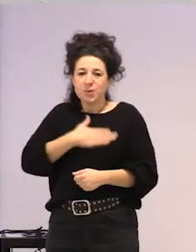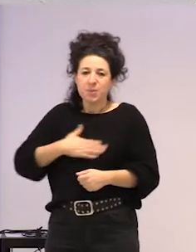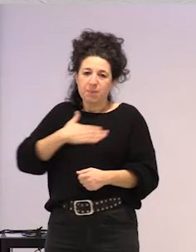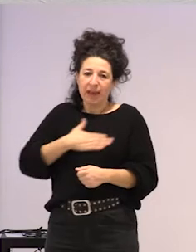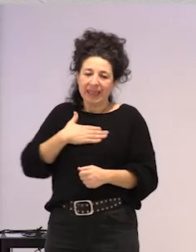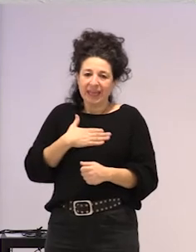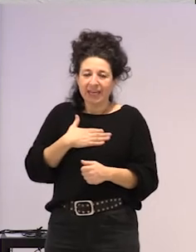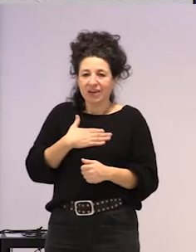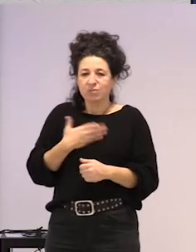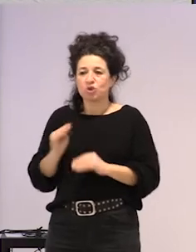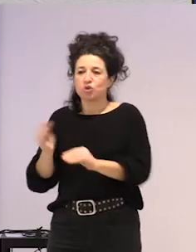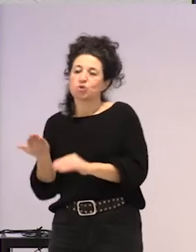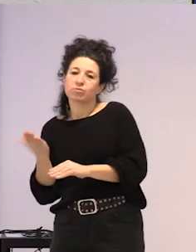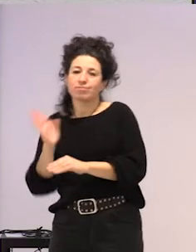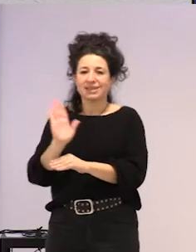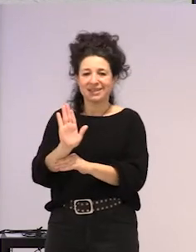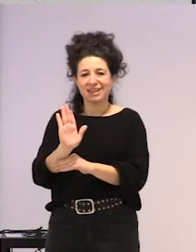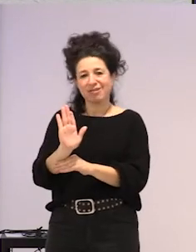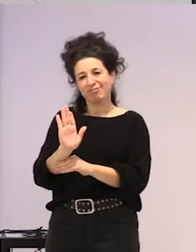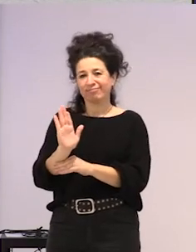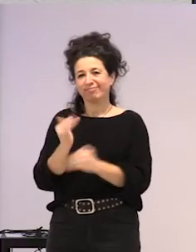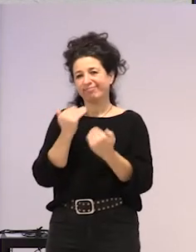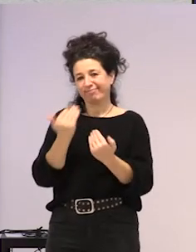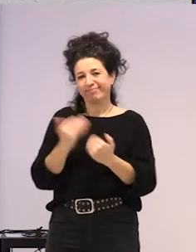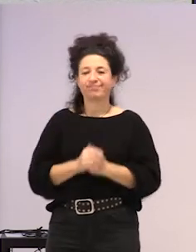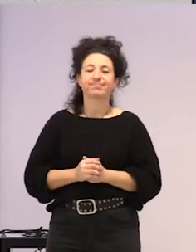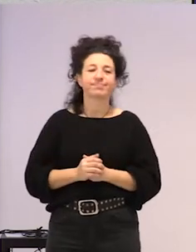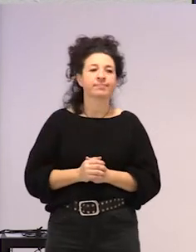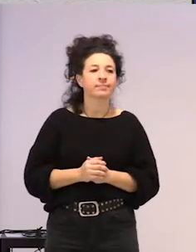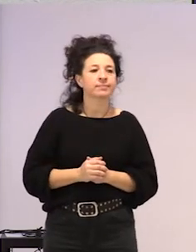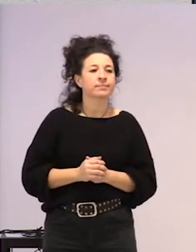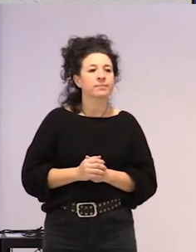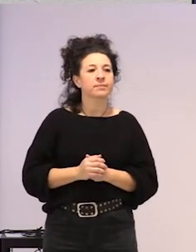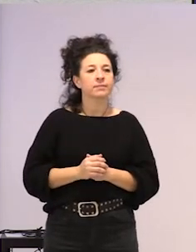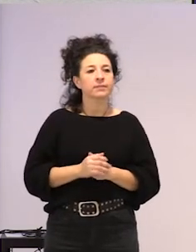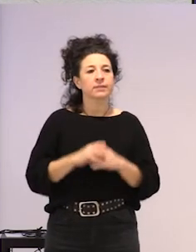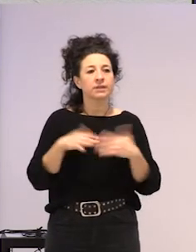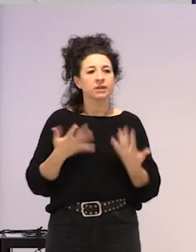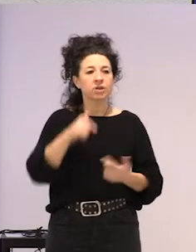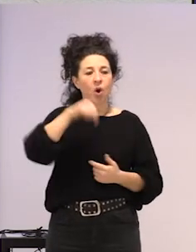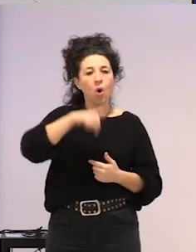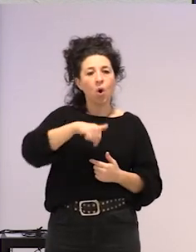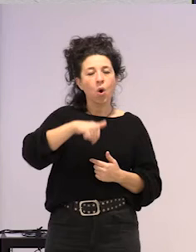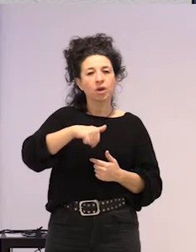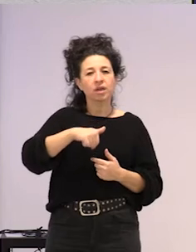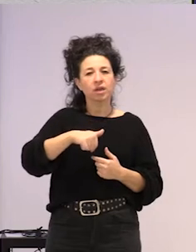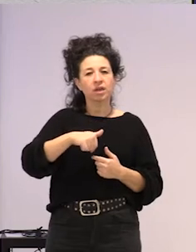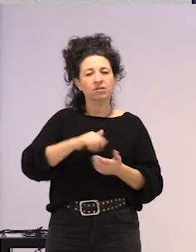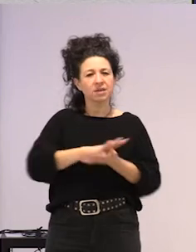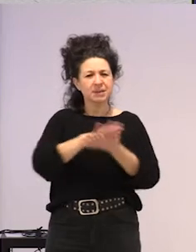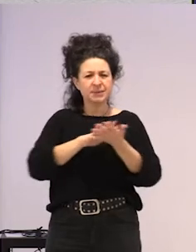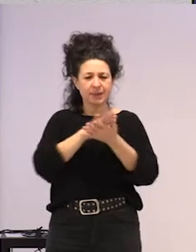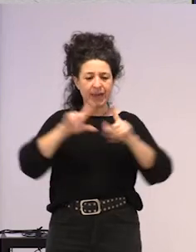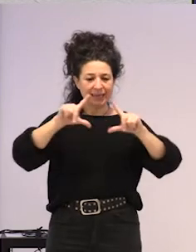bere aurkezpenarekin kontatu alizatea. Orduan, gaurkoan, irukigatazkatuaren